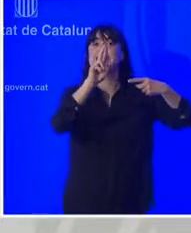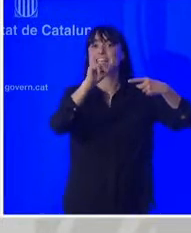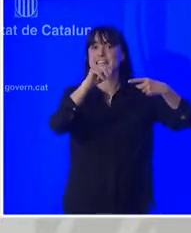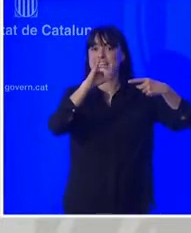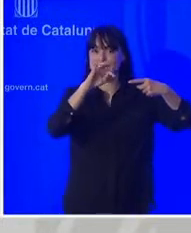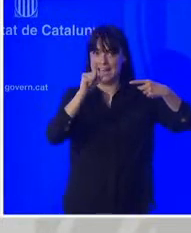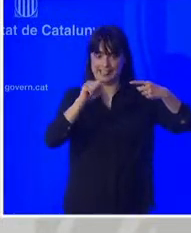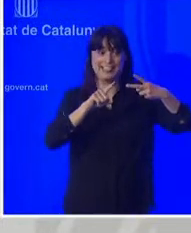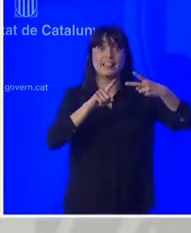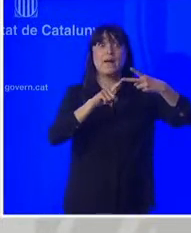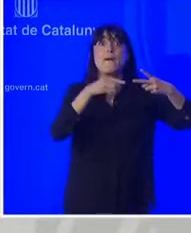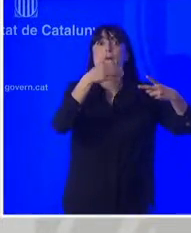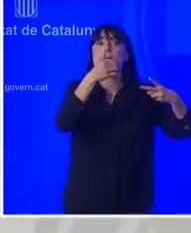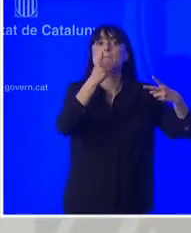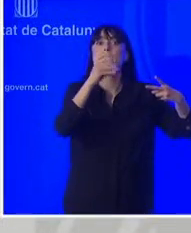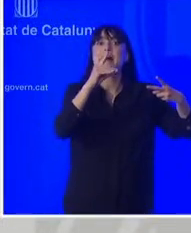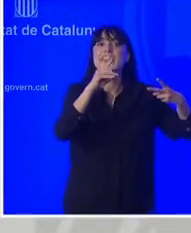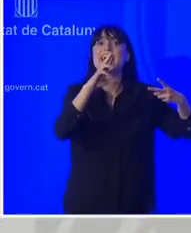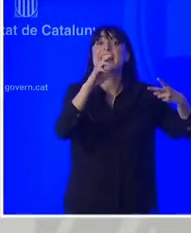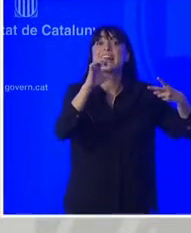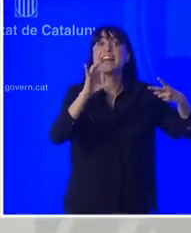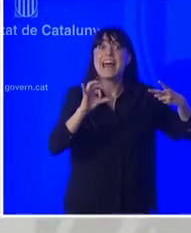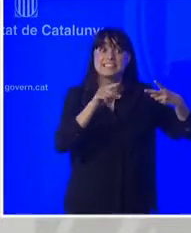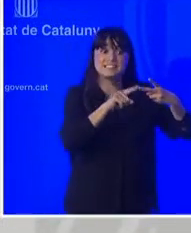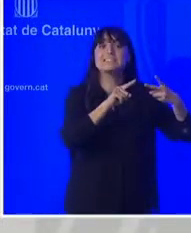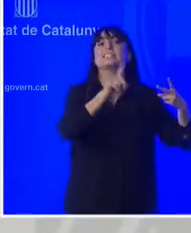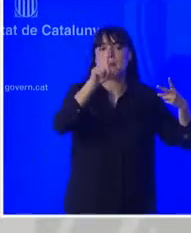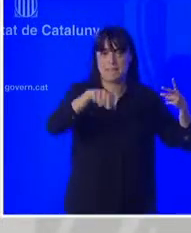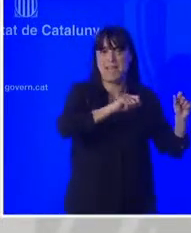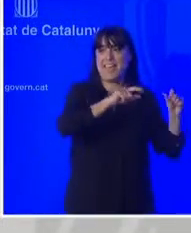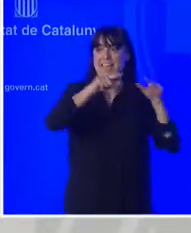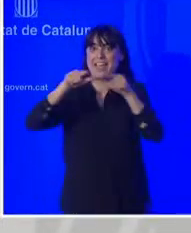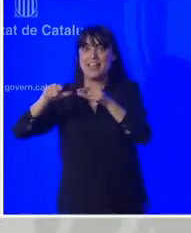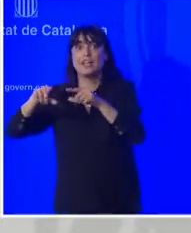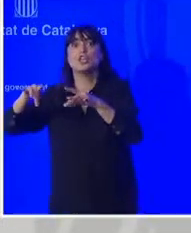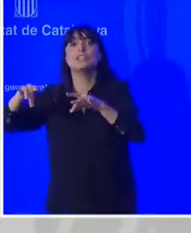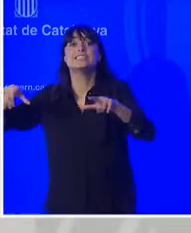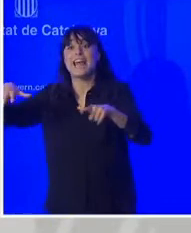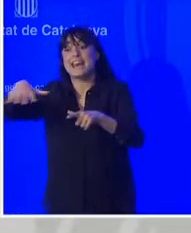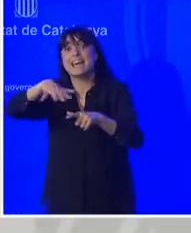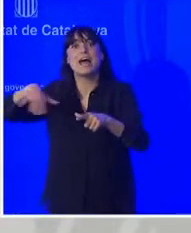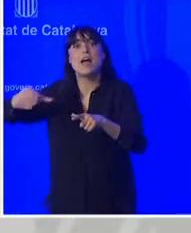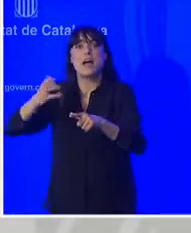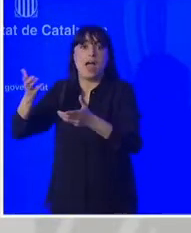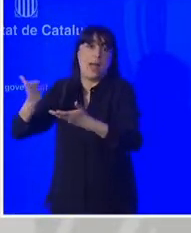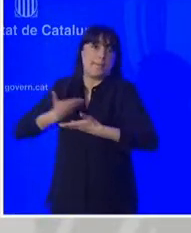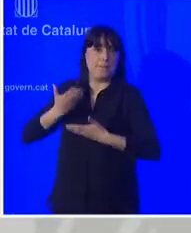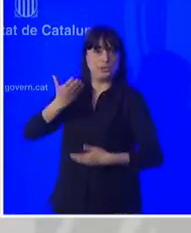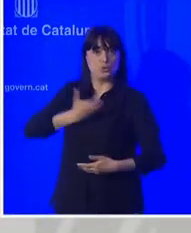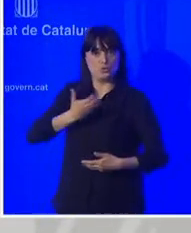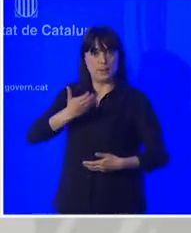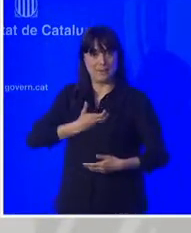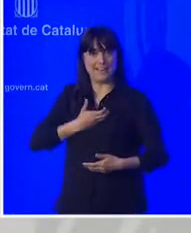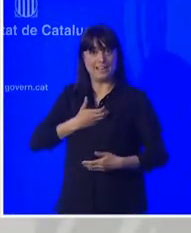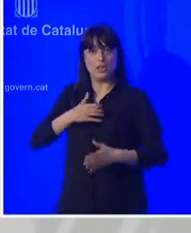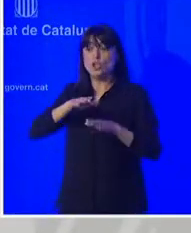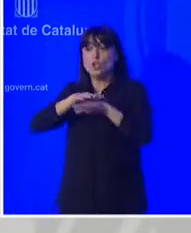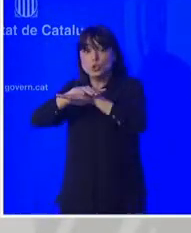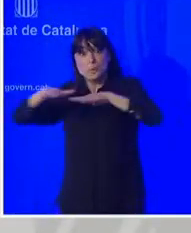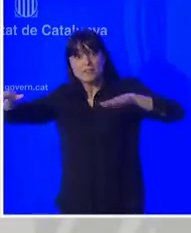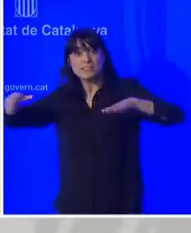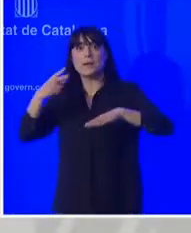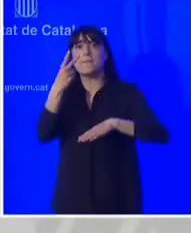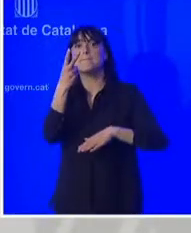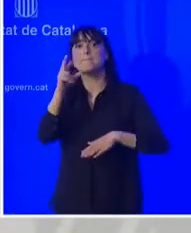traslladarà amb un altre solar, també cedit per l'Ajuntament, amb una superfície, en aquest cas, de 20.000 metres quadrats. Una nova